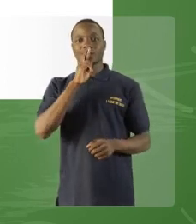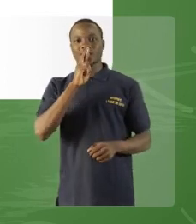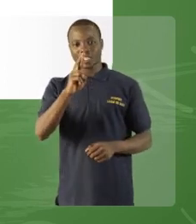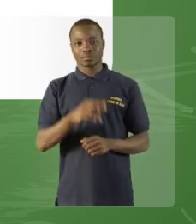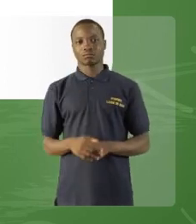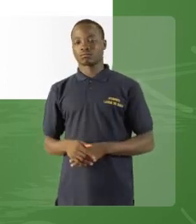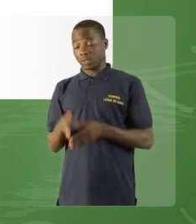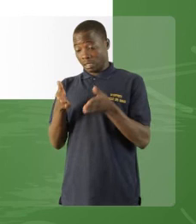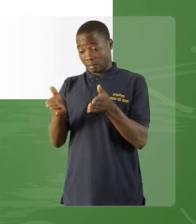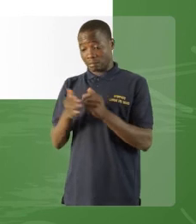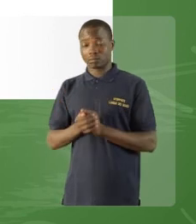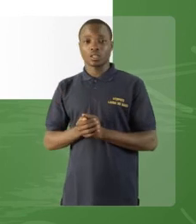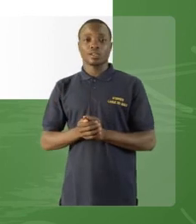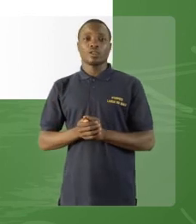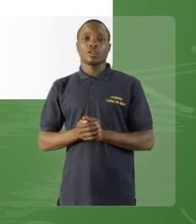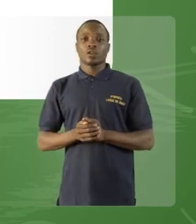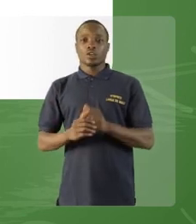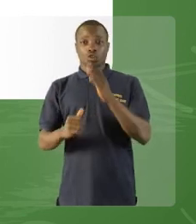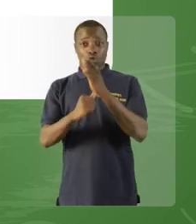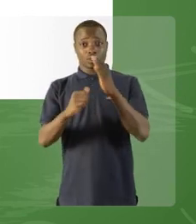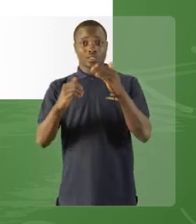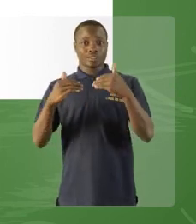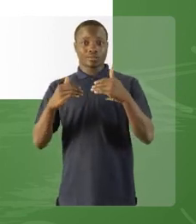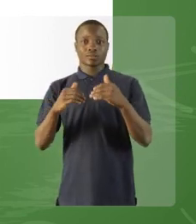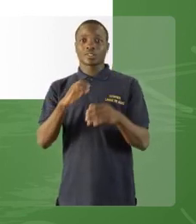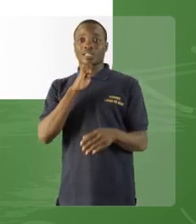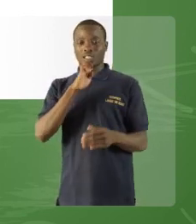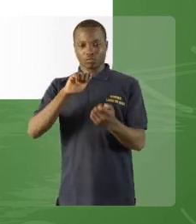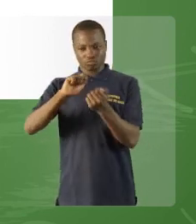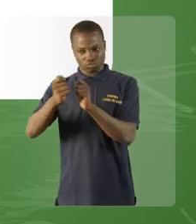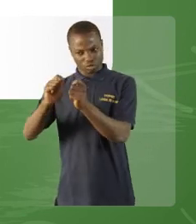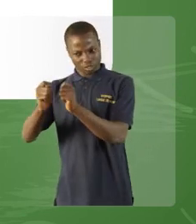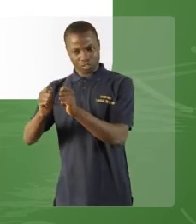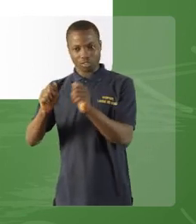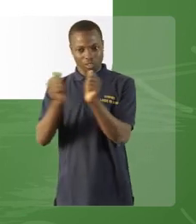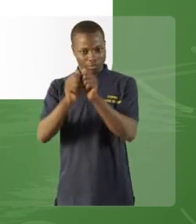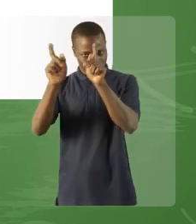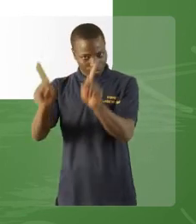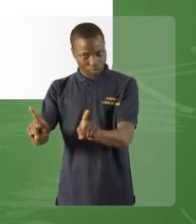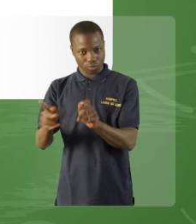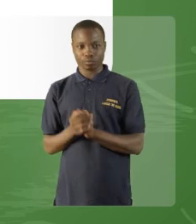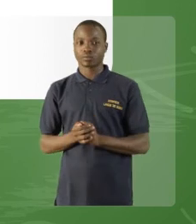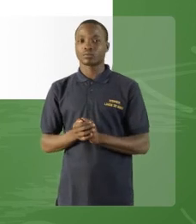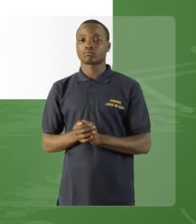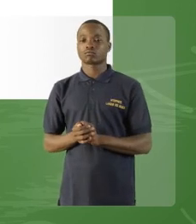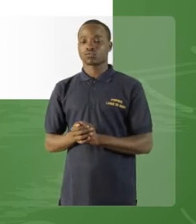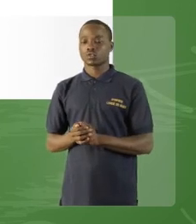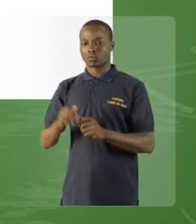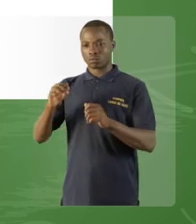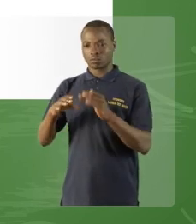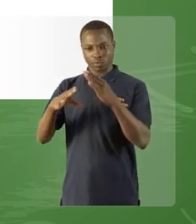« sommes ». Et la deuxième personne du pluriel « être ». Ici,